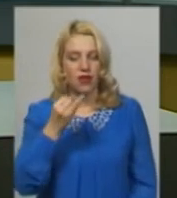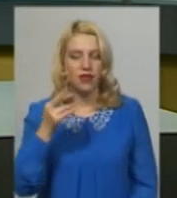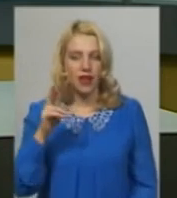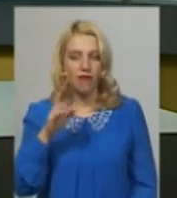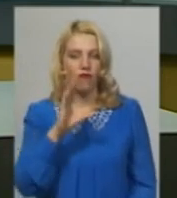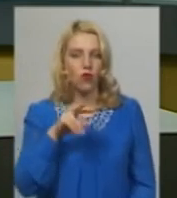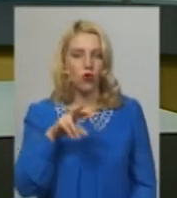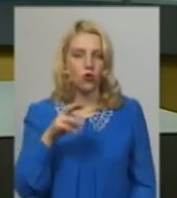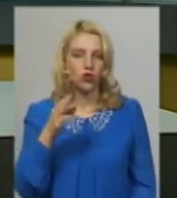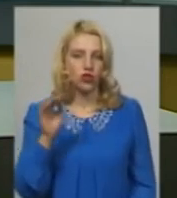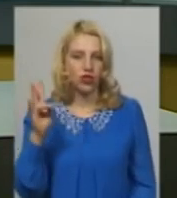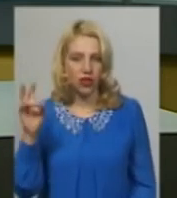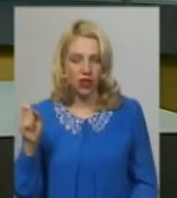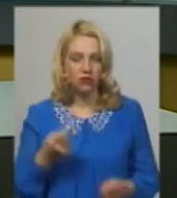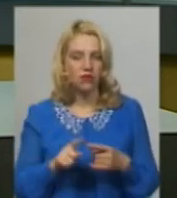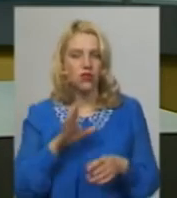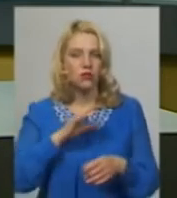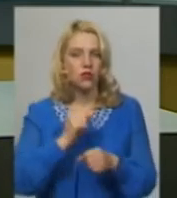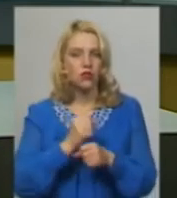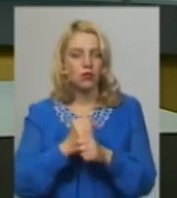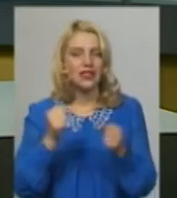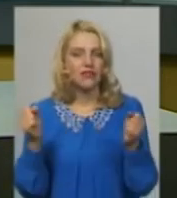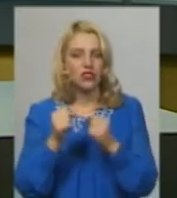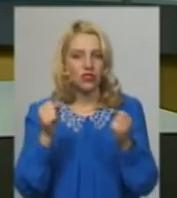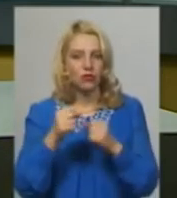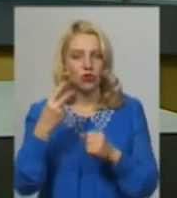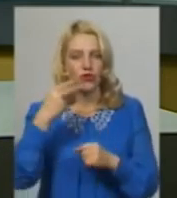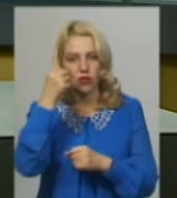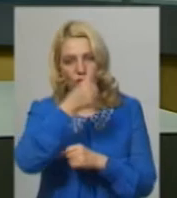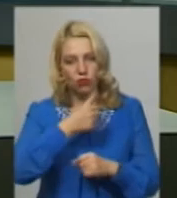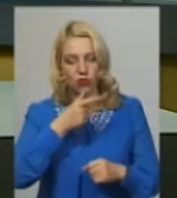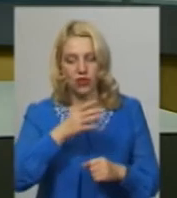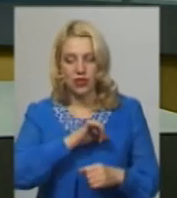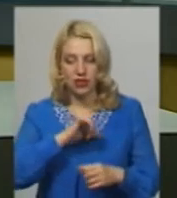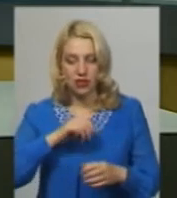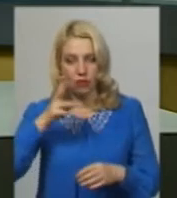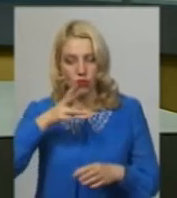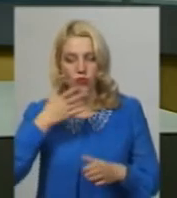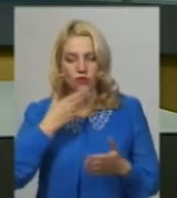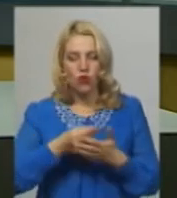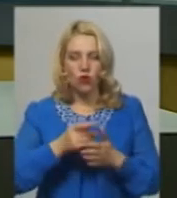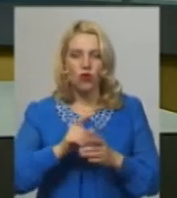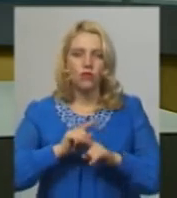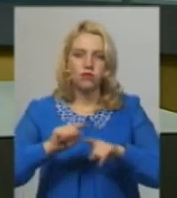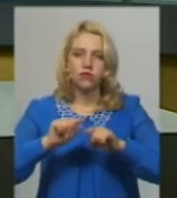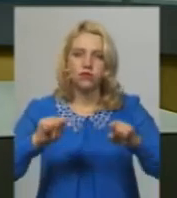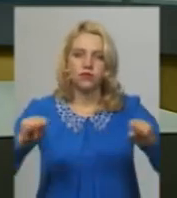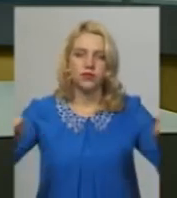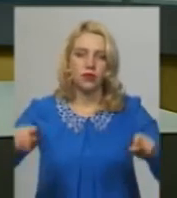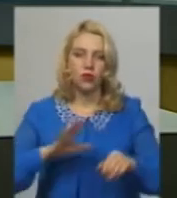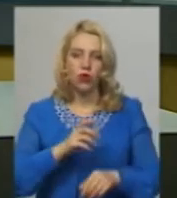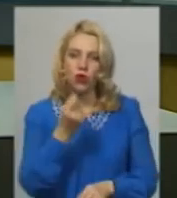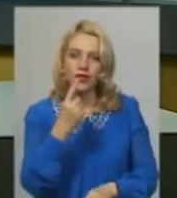вона це зробила ще взимку 2020 року. Сам ролик за час свого оприлюднення у соцмережі набрав 11 тисяч